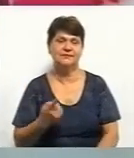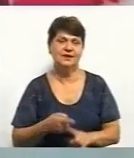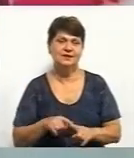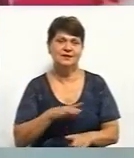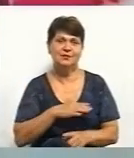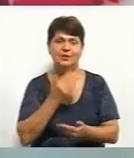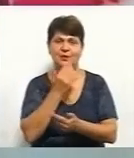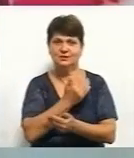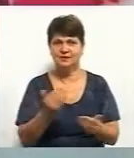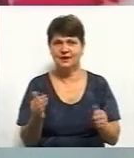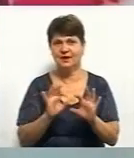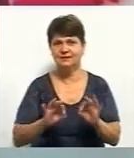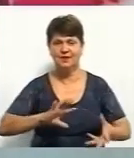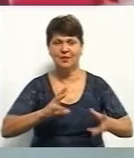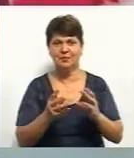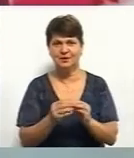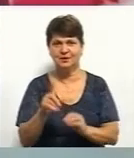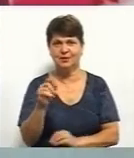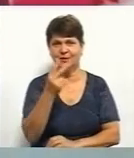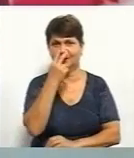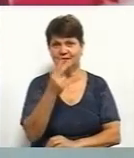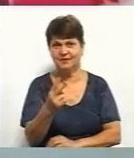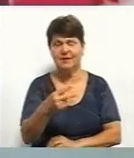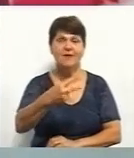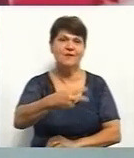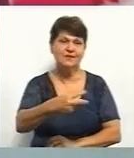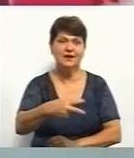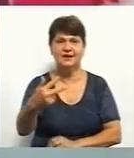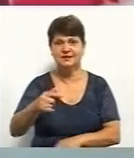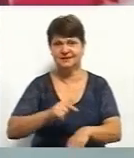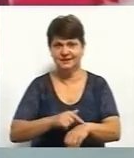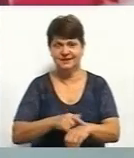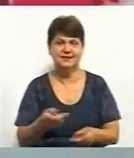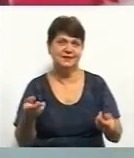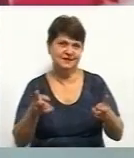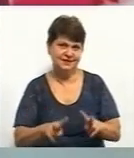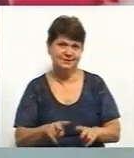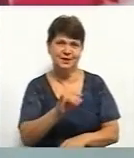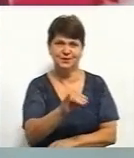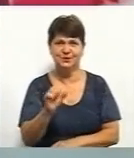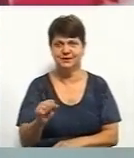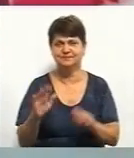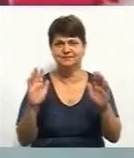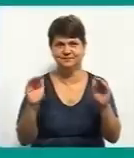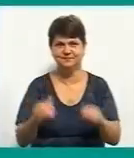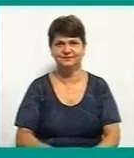остання інформація. Підсумок понеділка дивіться уже о 20.30, тож залишайтеся із Суспільним.